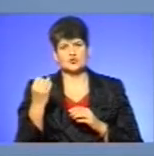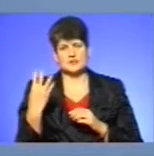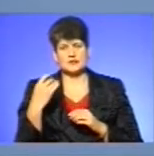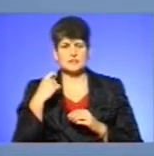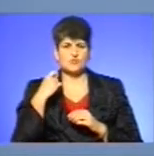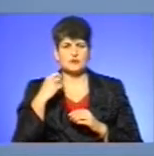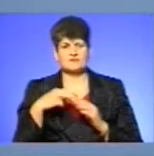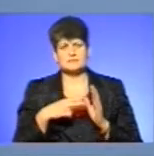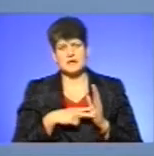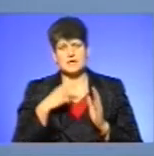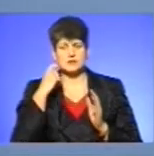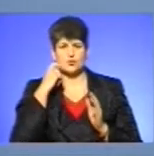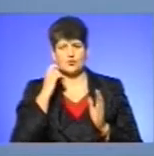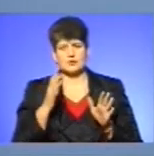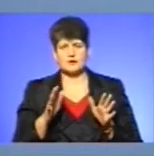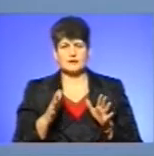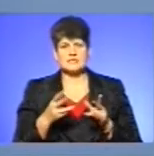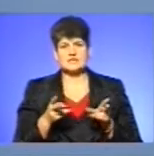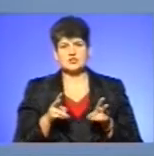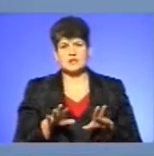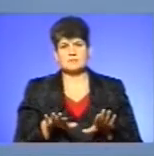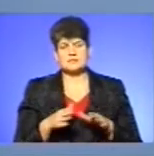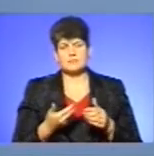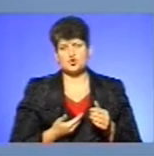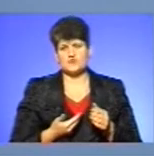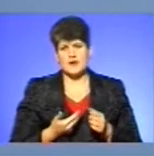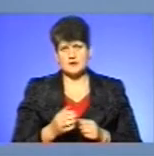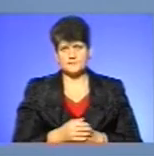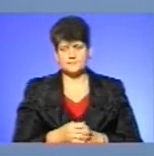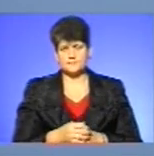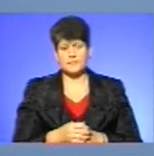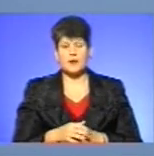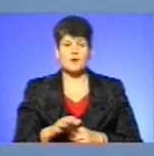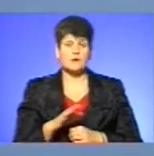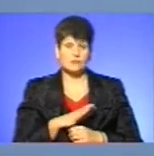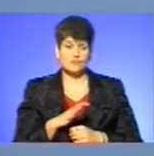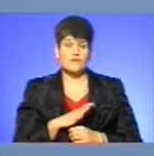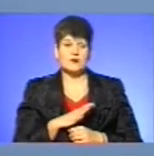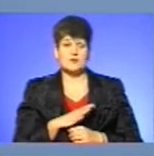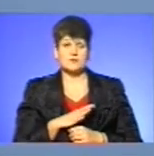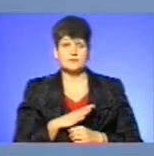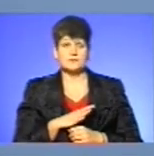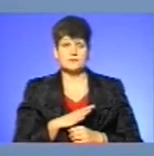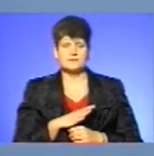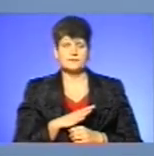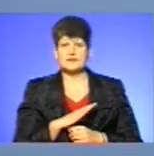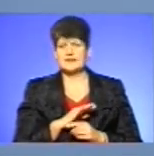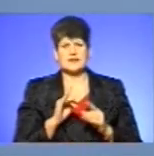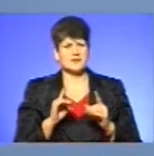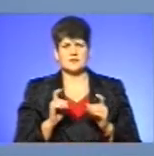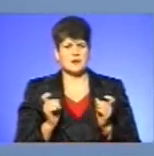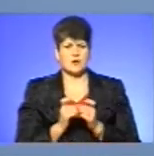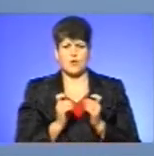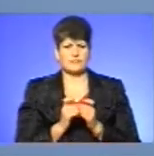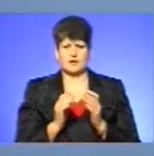-17, які залишають місце проживання. Часом це буває не тільки через конфлікт